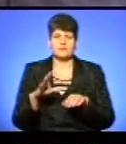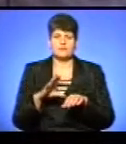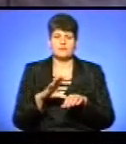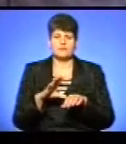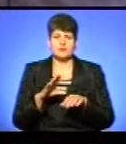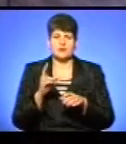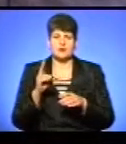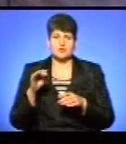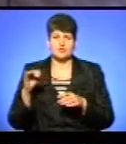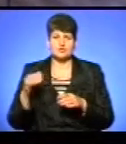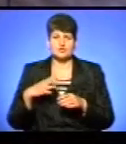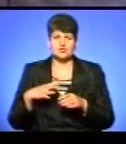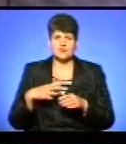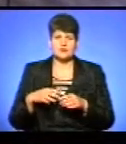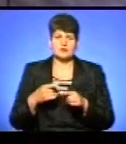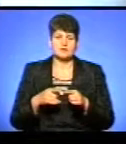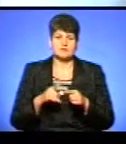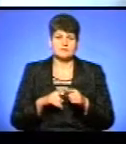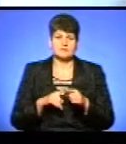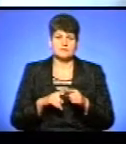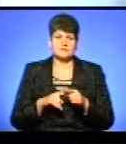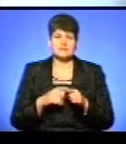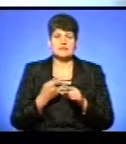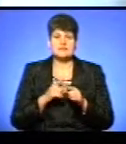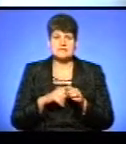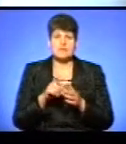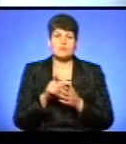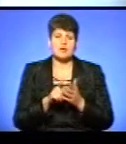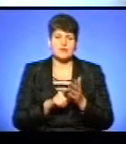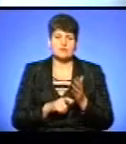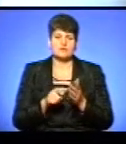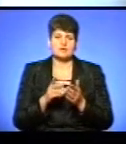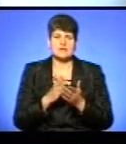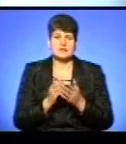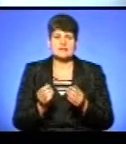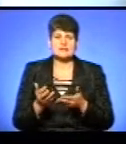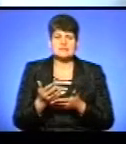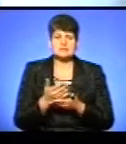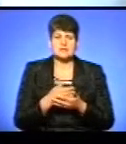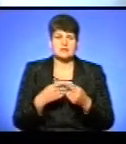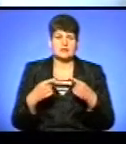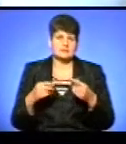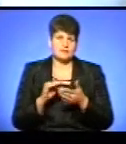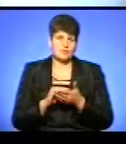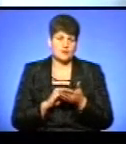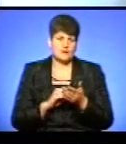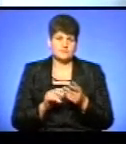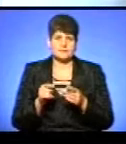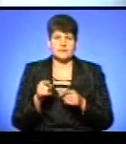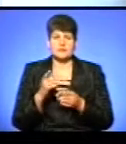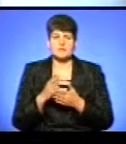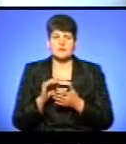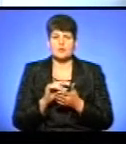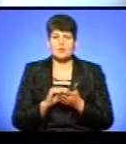що чекає зітканим». Ця поезія, вона йде як збірка різних поетів, там і поети